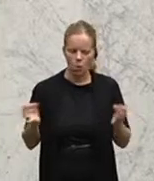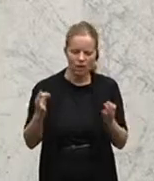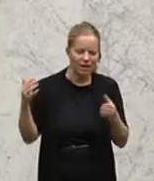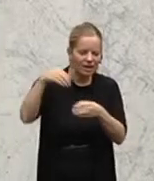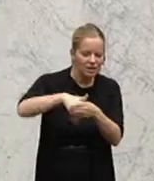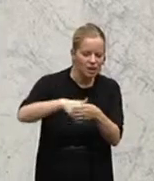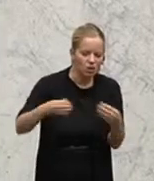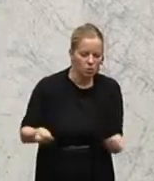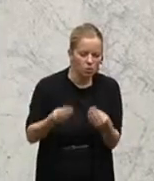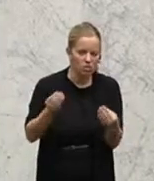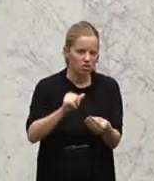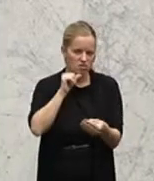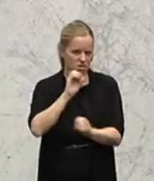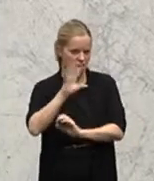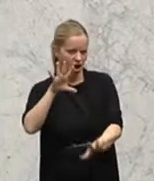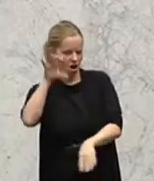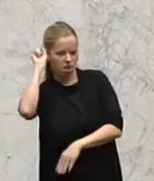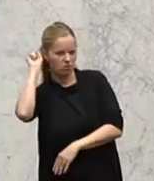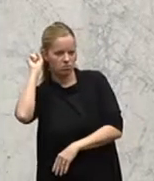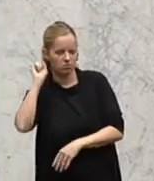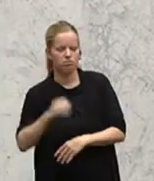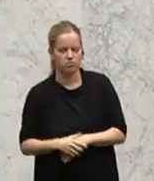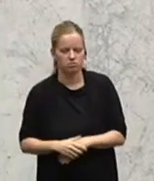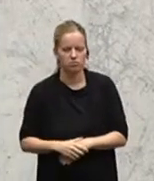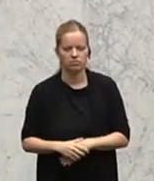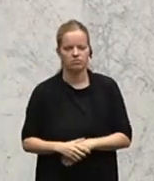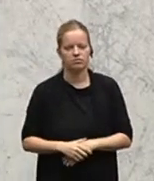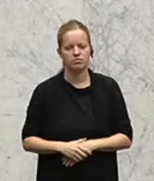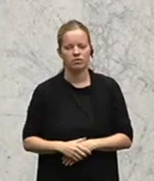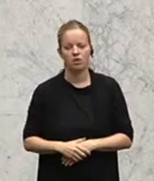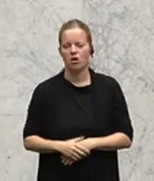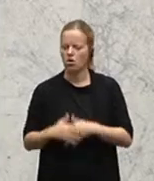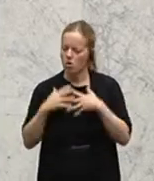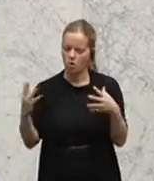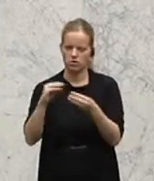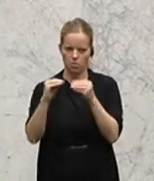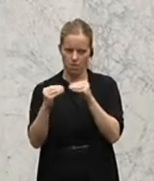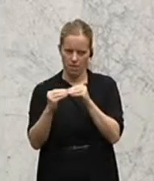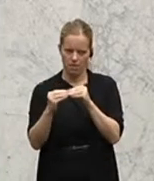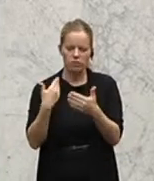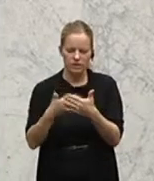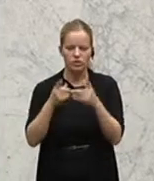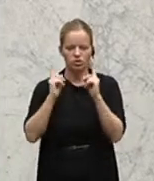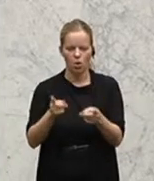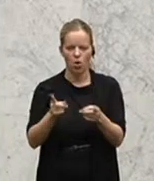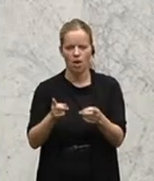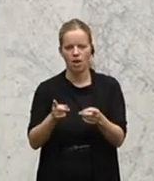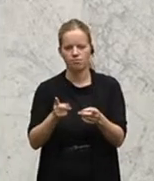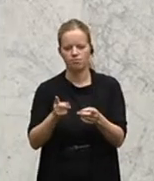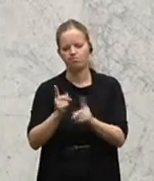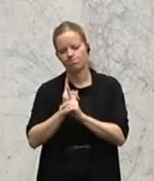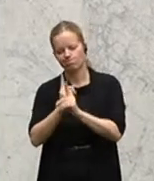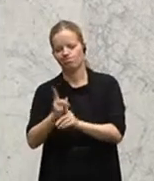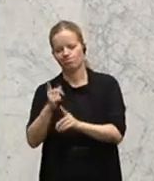ein erhebliches Problem, das auch entsprechende Maßnahmen nach sich ziehen sollte. Also über